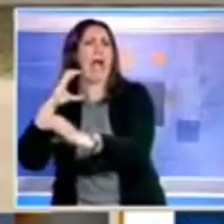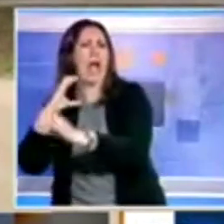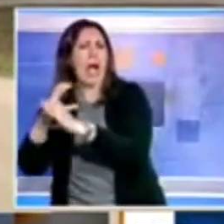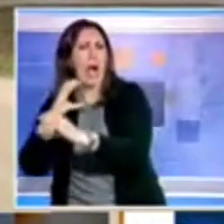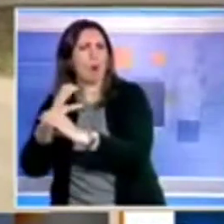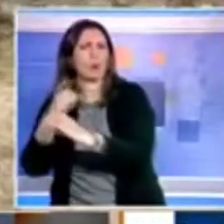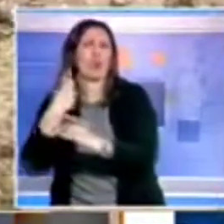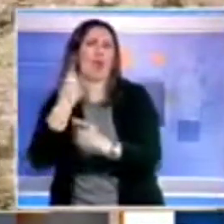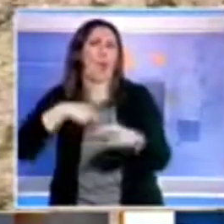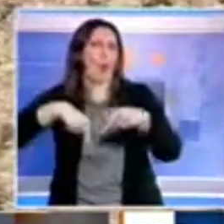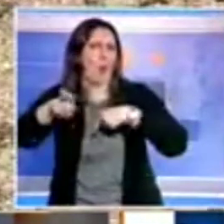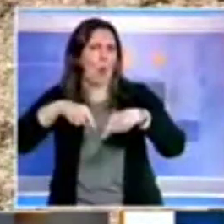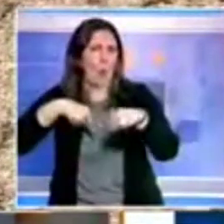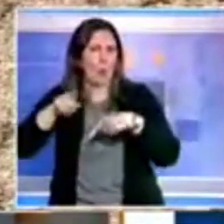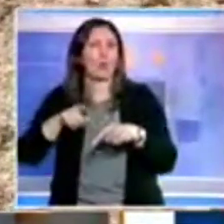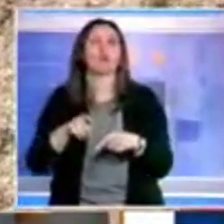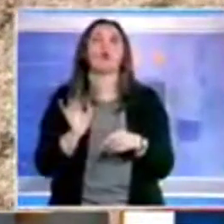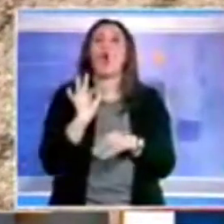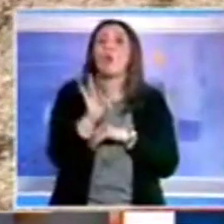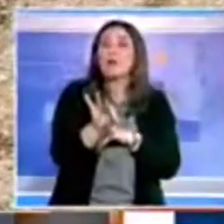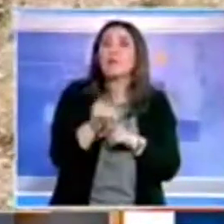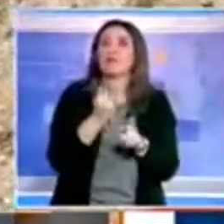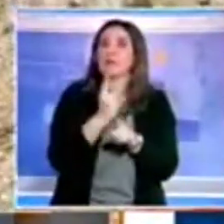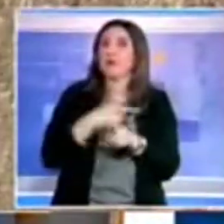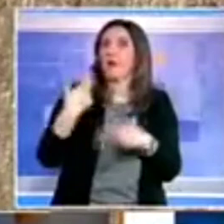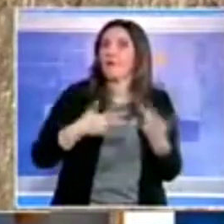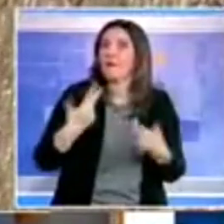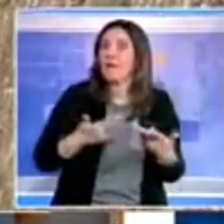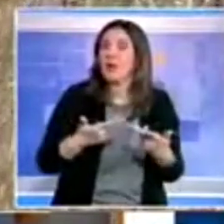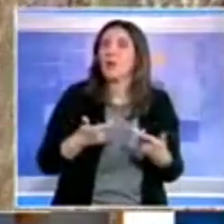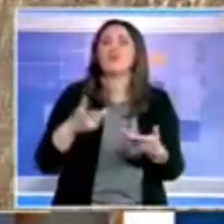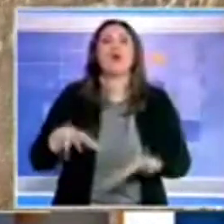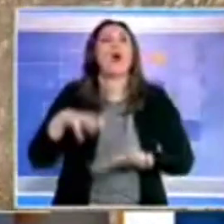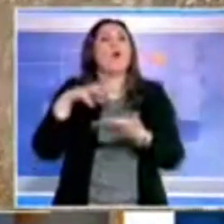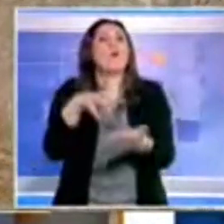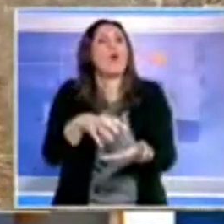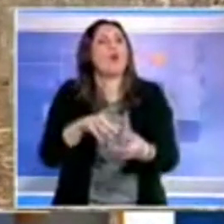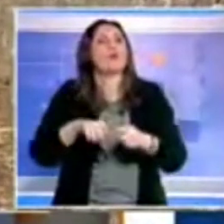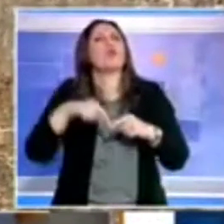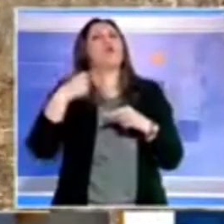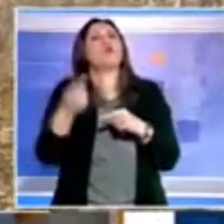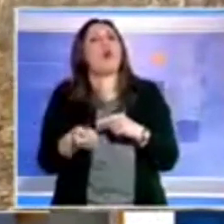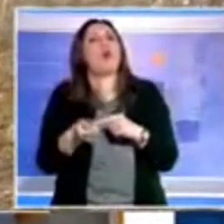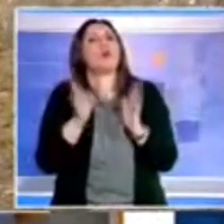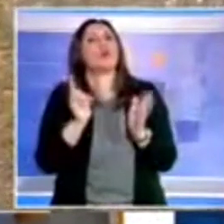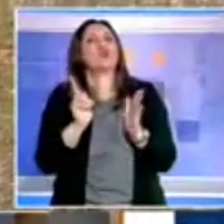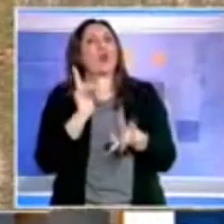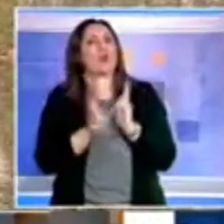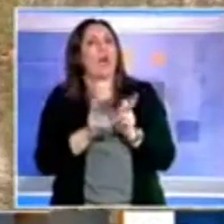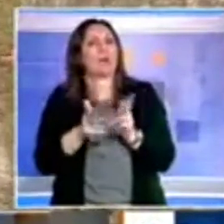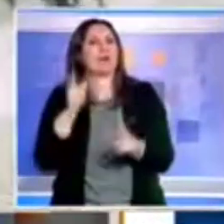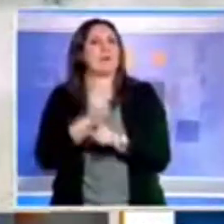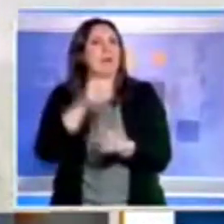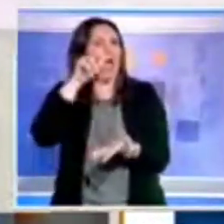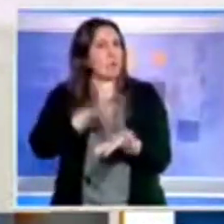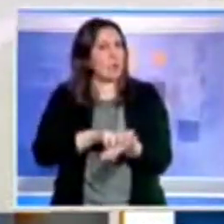È un obiettivo, ma anche una corsa contro il tempo, visto che i fondi potranno essere utilizzati solo dopo il 18 aprile, quando sarà approvato il bilancio